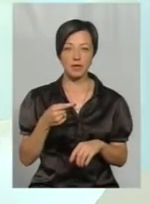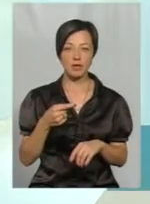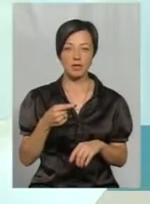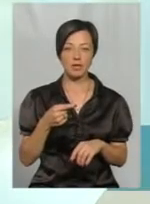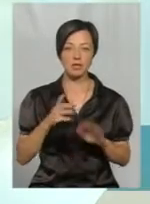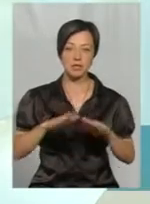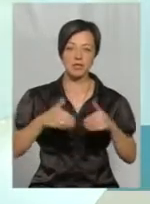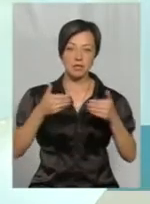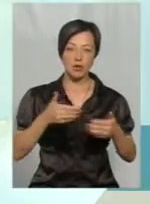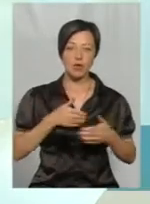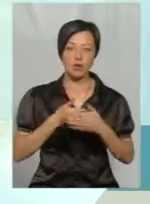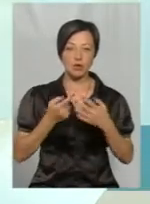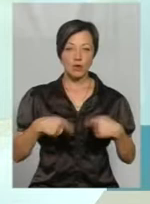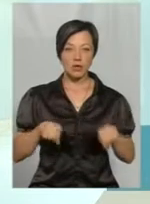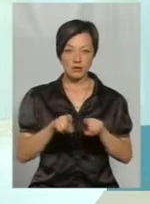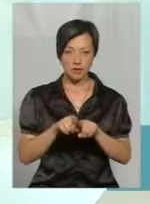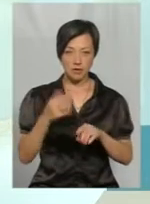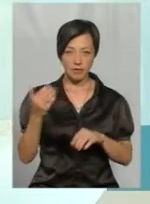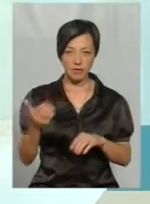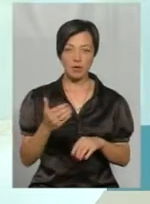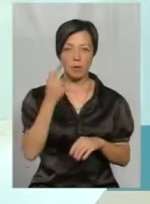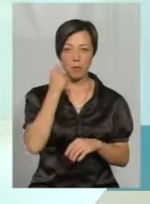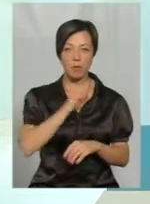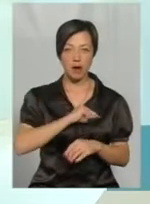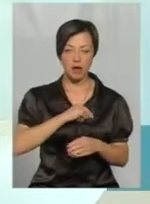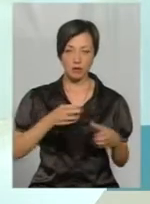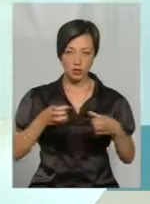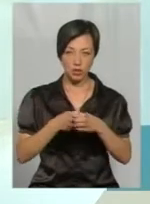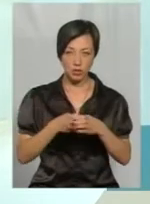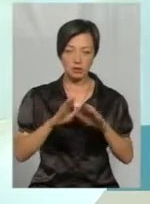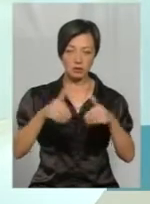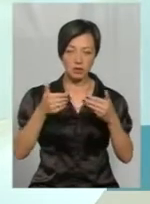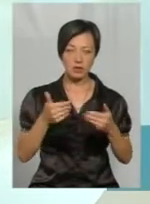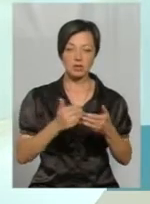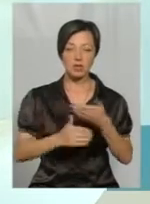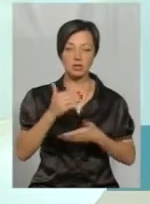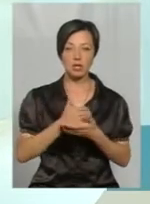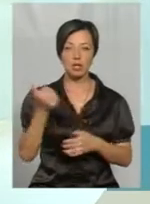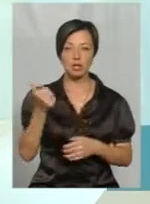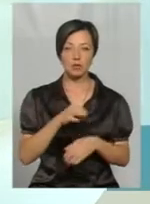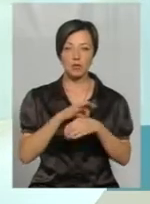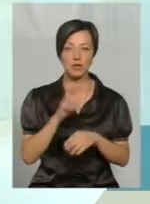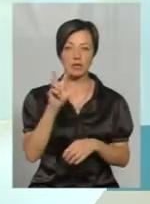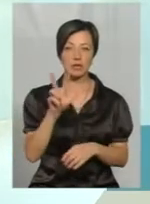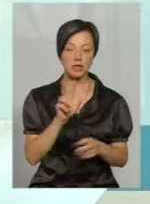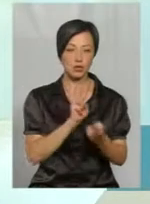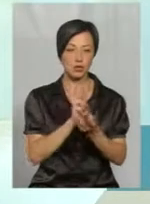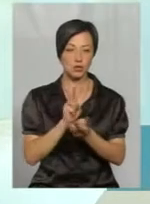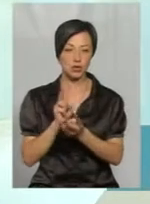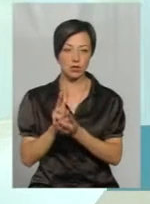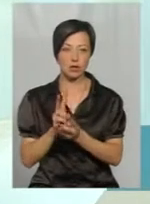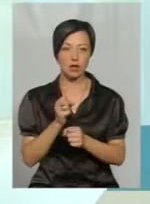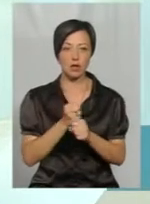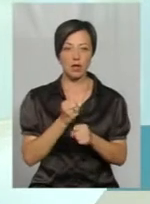ініціативи громадської організації, з ініціативи пасічників, вже за останній тиждень проведено три зустрічі, де